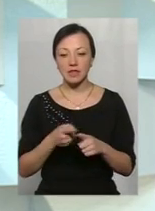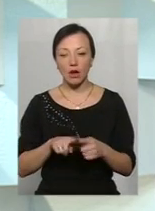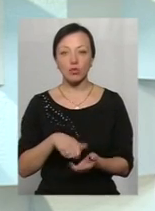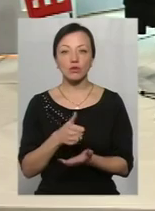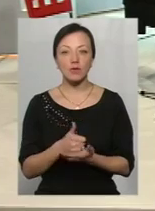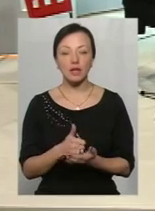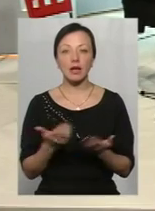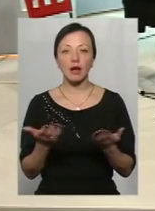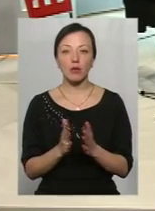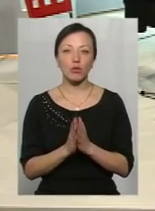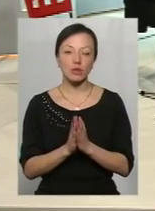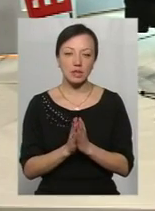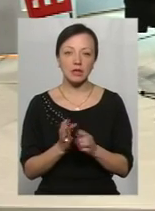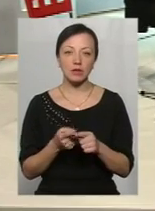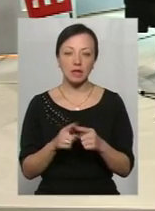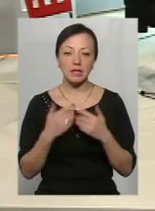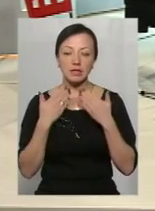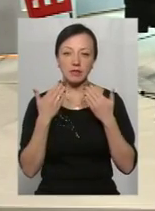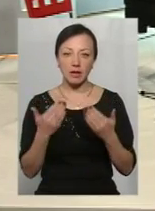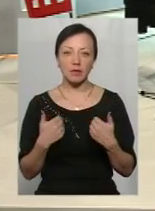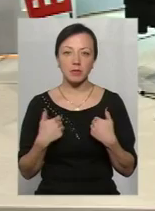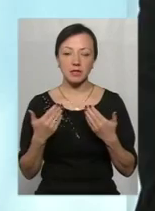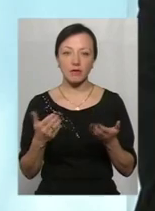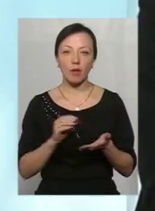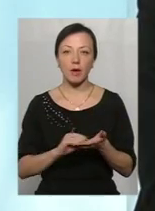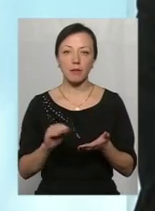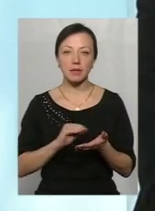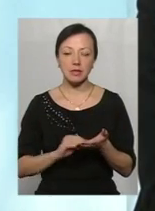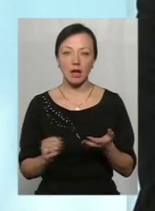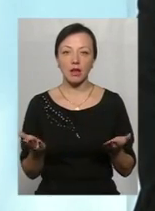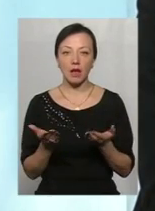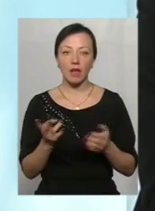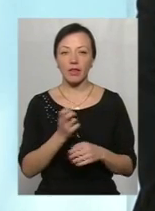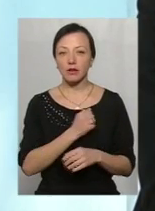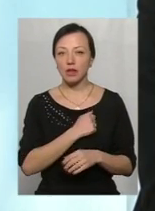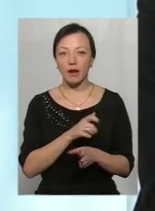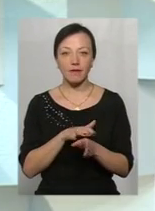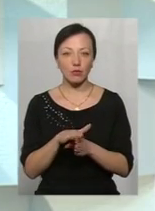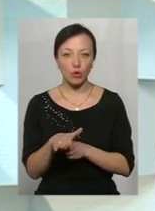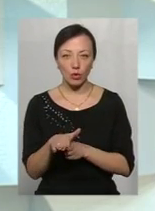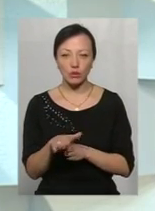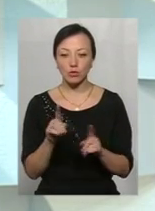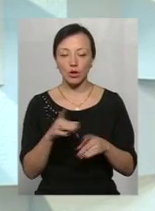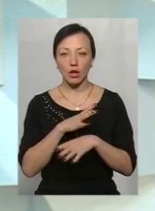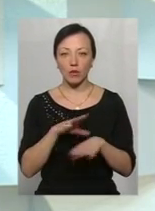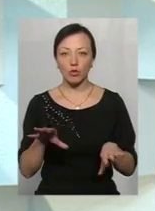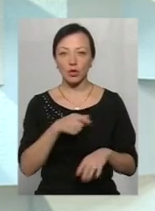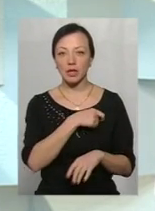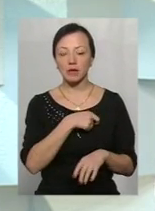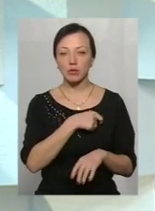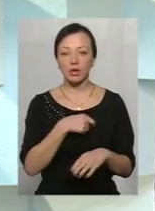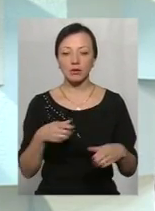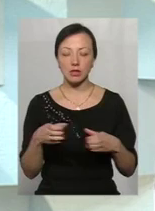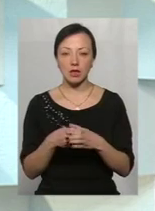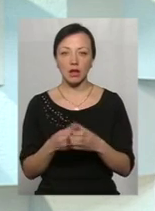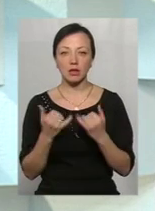ми просили, щоб те звернення, яке ми з вами писали, яке, на жаль, не відбулося, тому що не було тоді депутатського складу